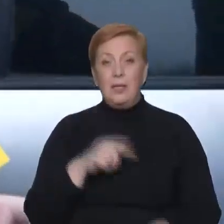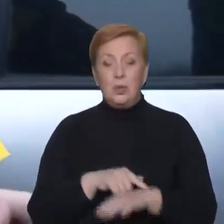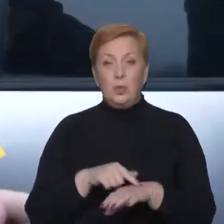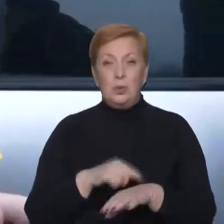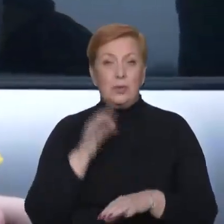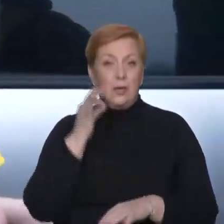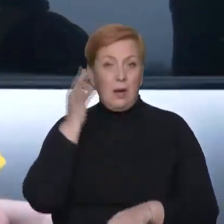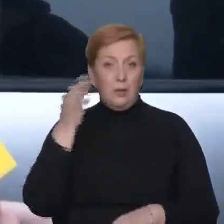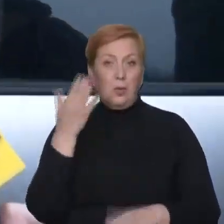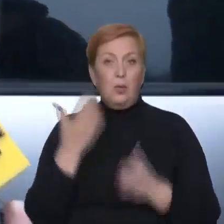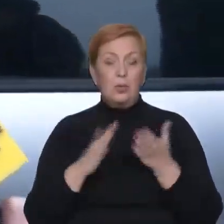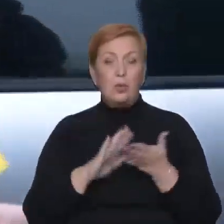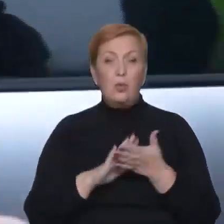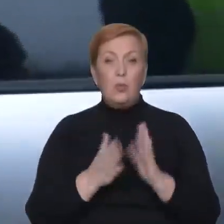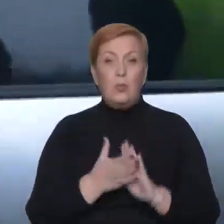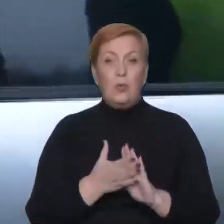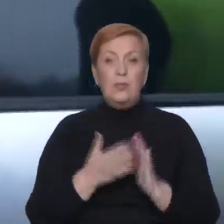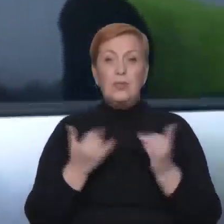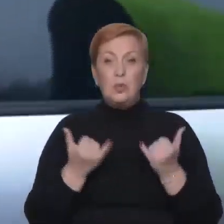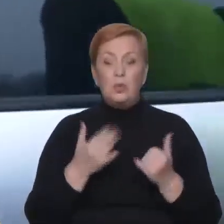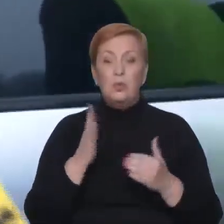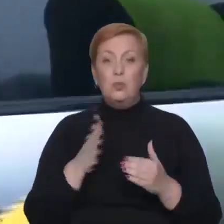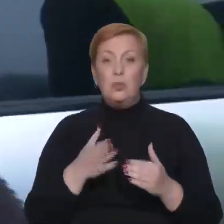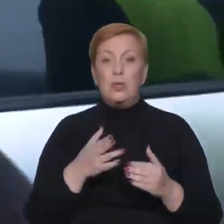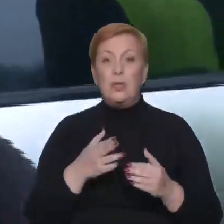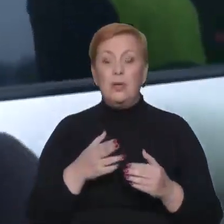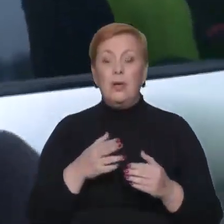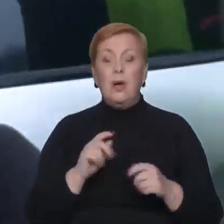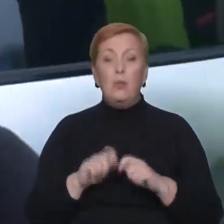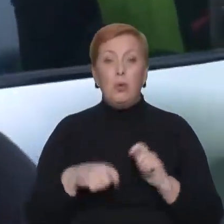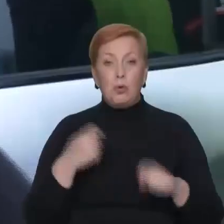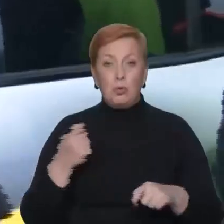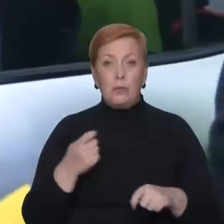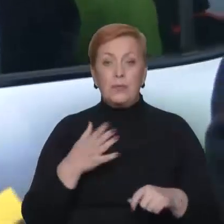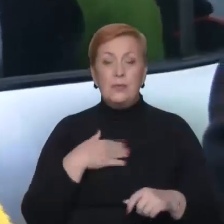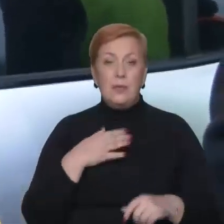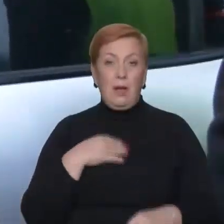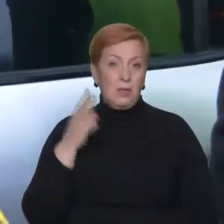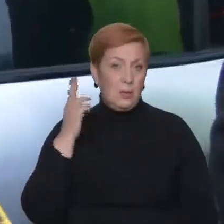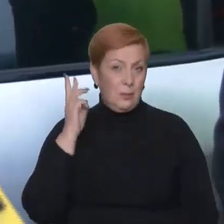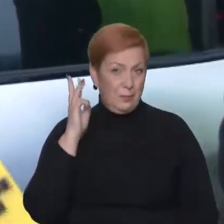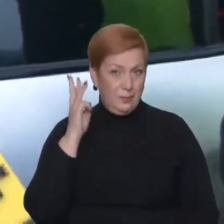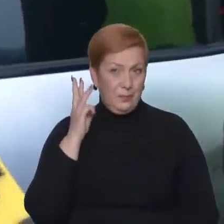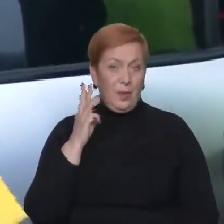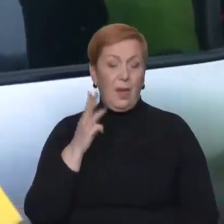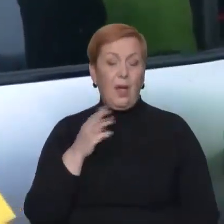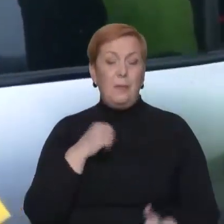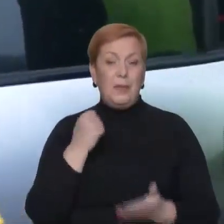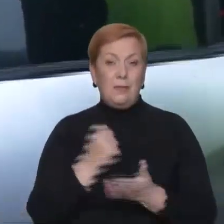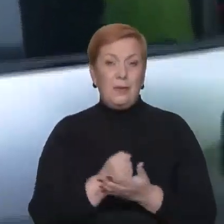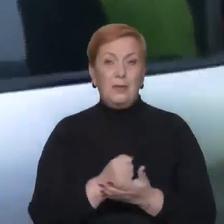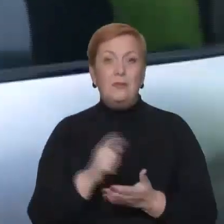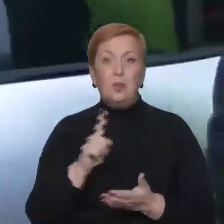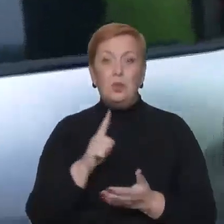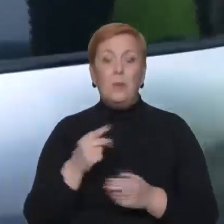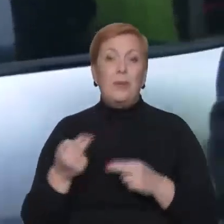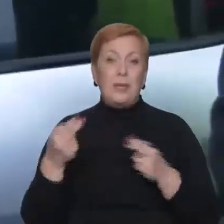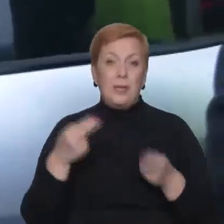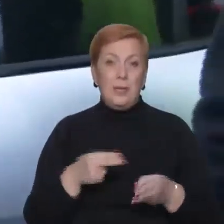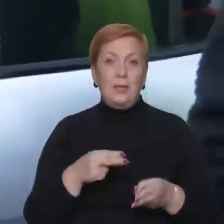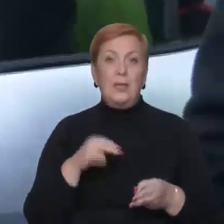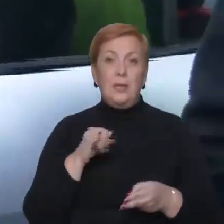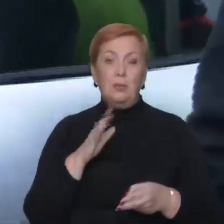буде порушуватись, сам пан консул наш, пан Василь, він підтвердив то, що він приїде сюди і буде